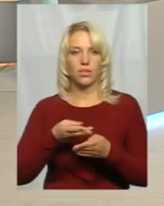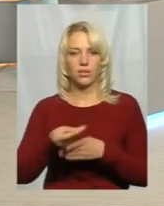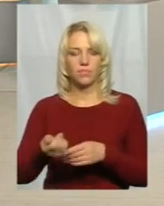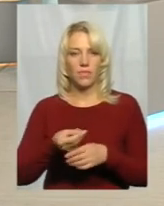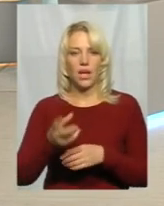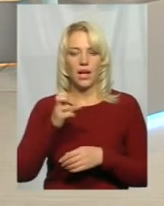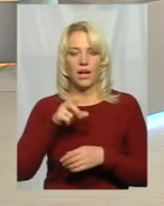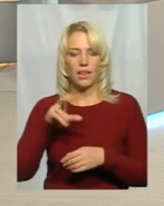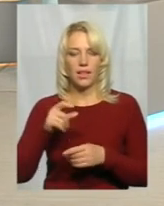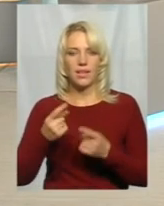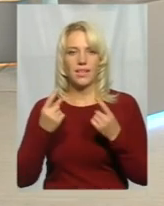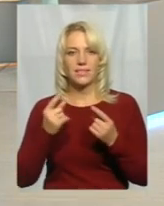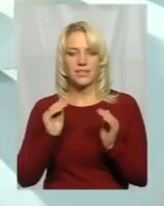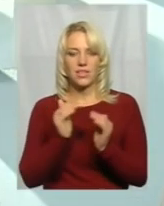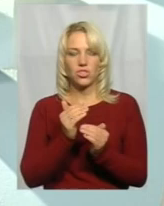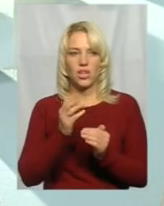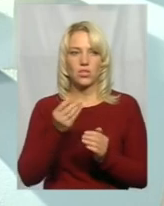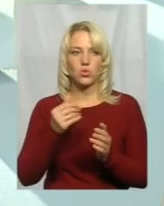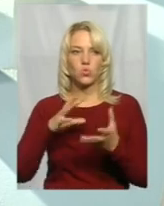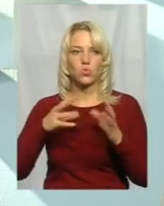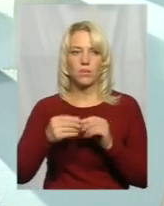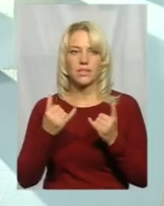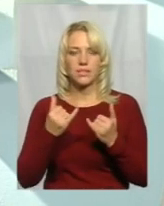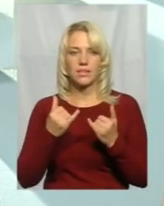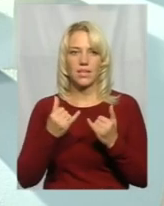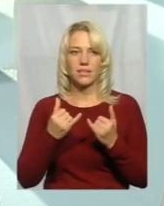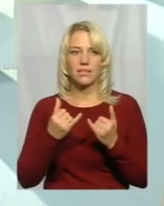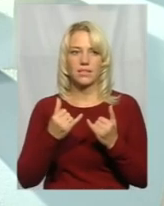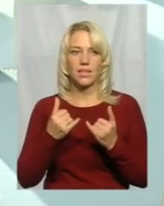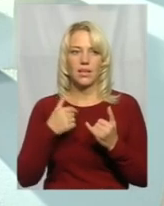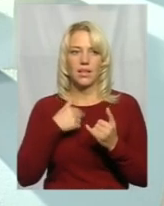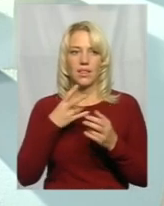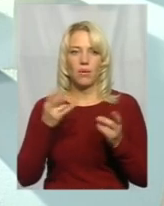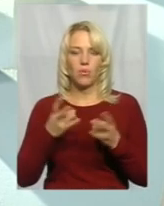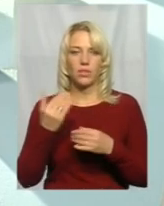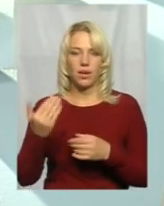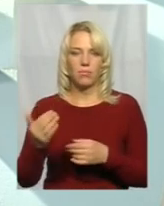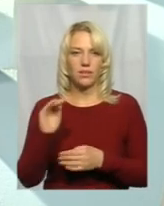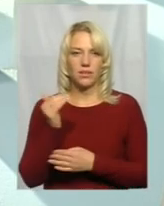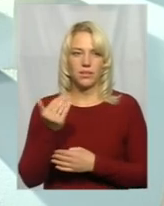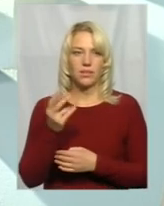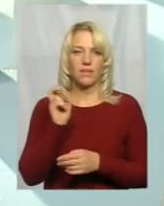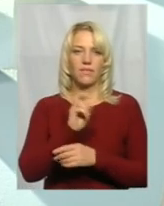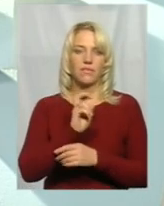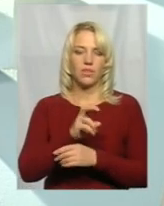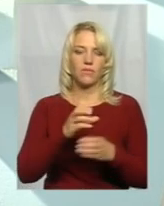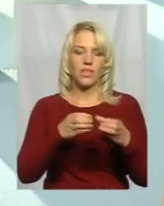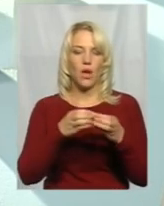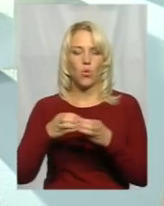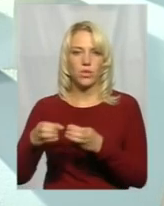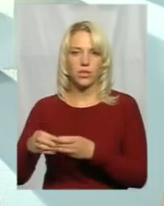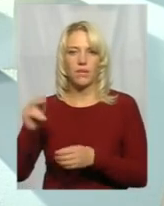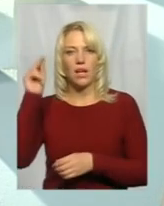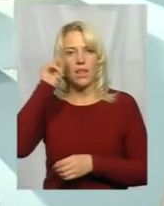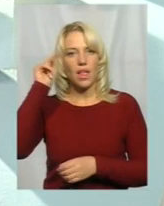незначна сума йде особисто зараз, в даний момент на її потреби, зокрема, це на ізгідування гуртків, на навчання,